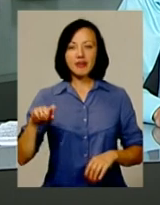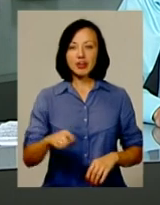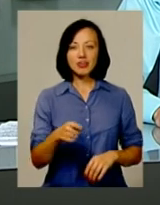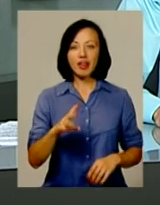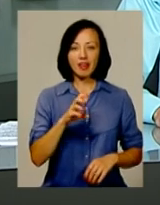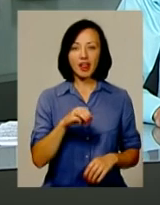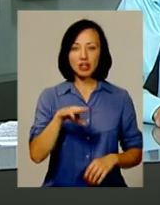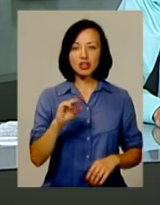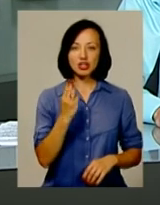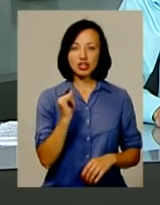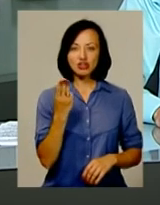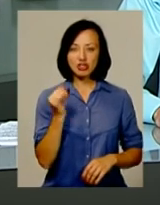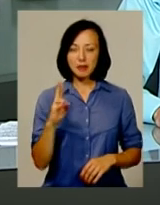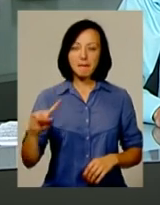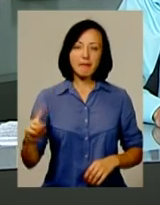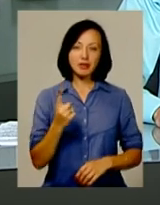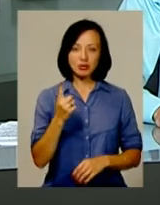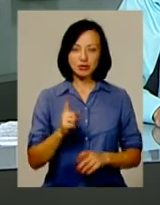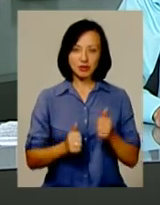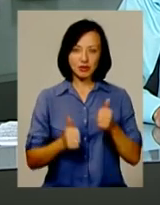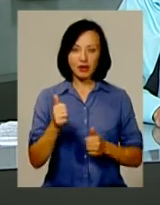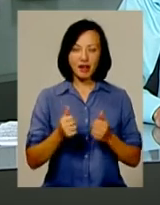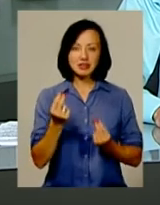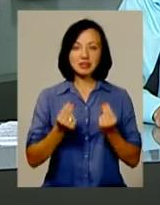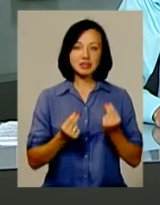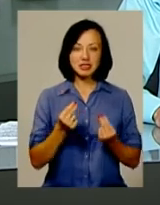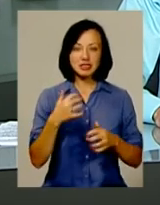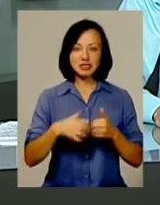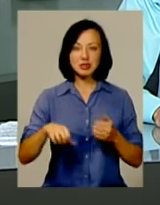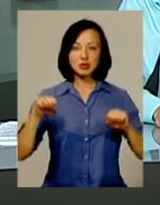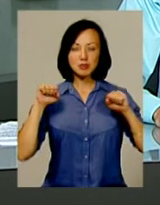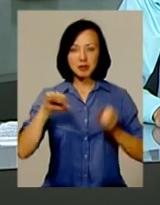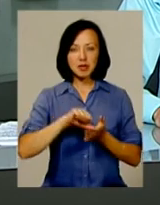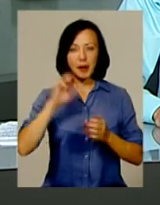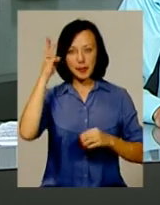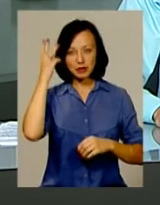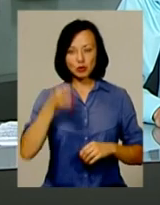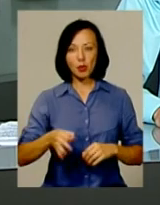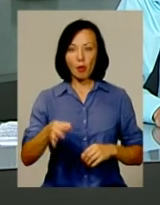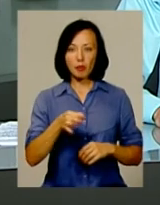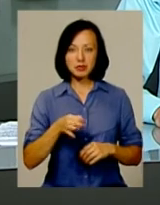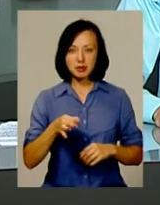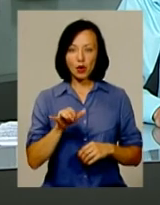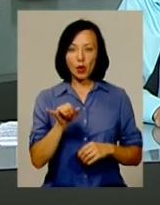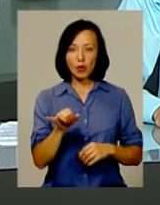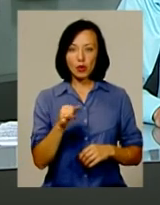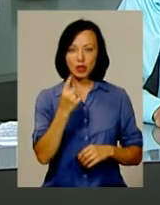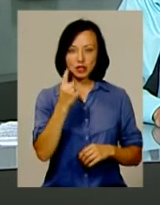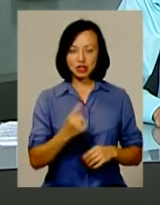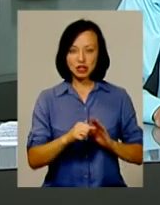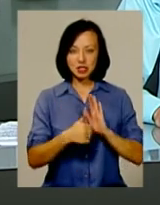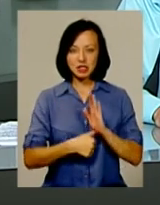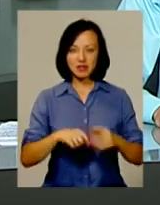Нетішина Аліна Комашчук першою стартувала на іграх серед спортсменів, які представляють Хмельницьку область. У 1-16